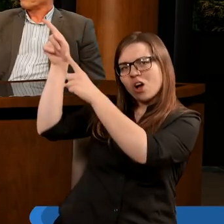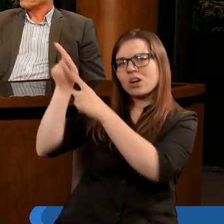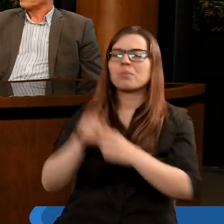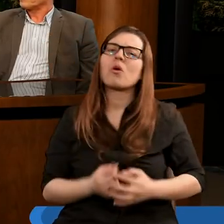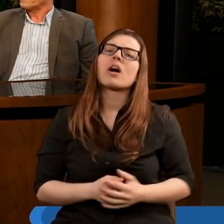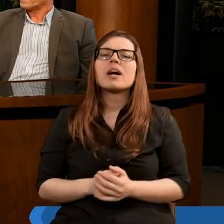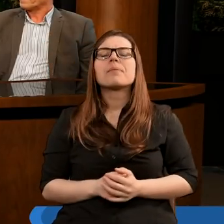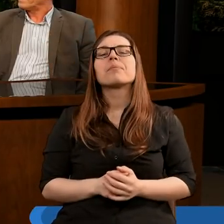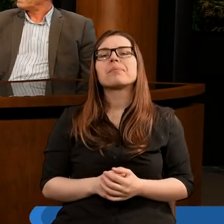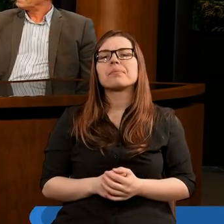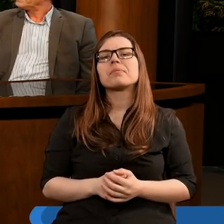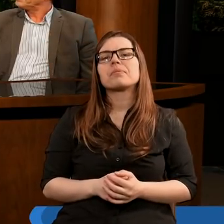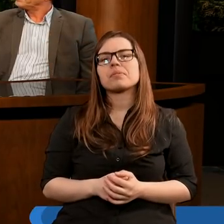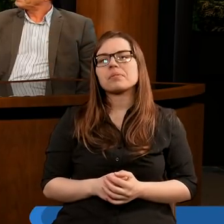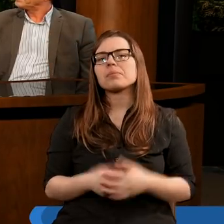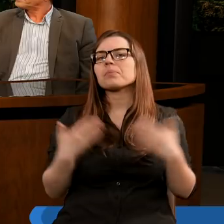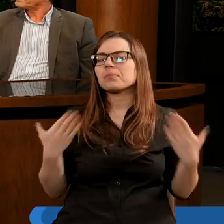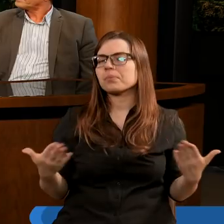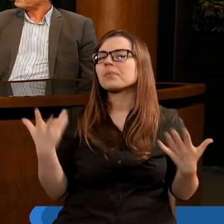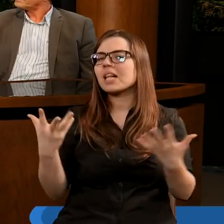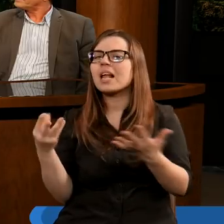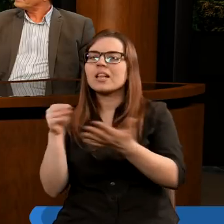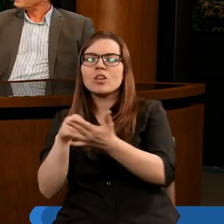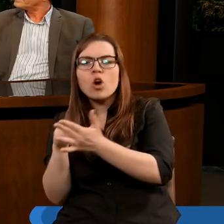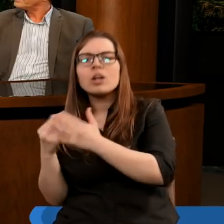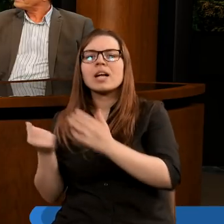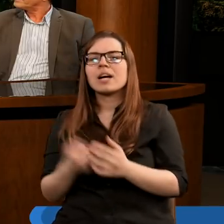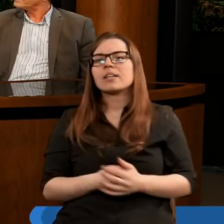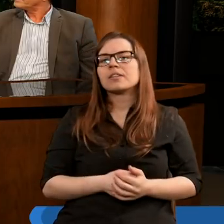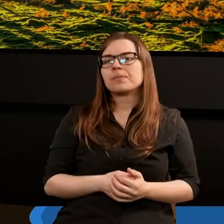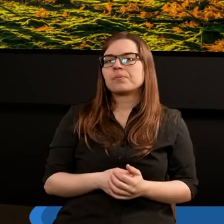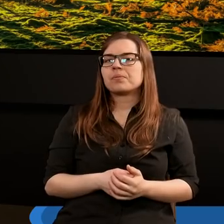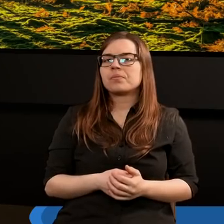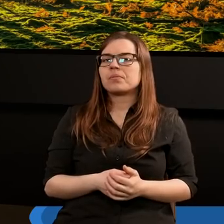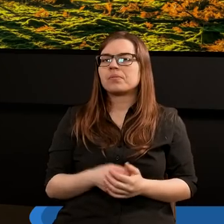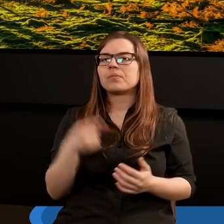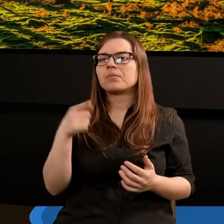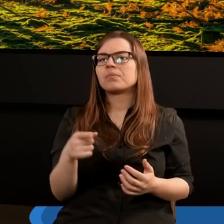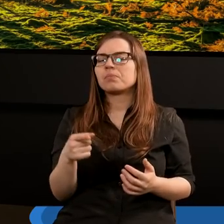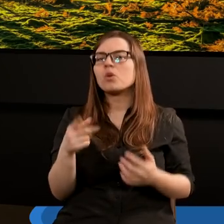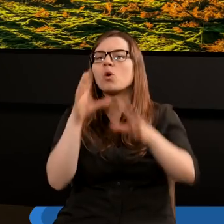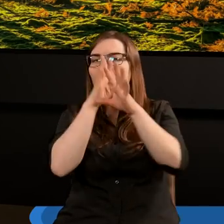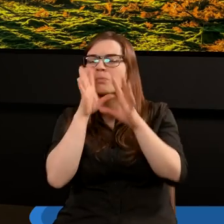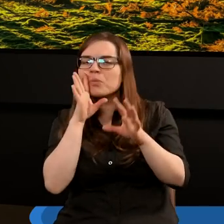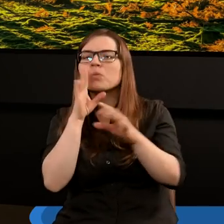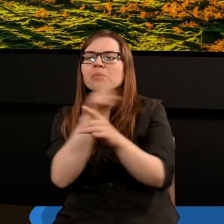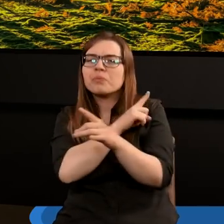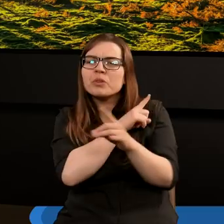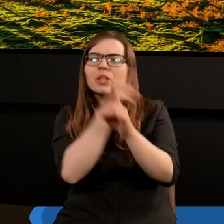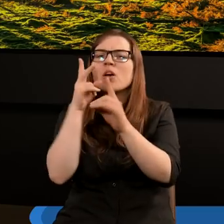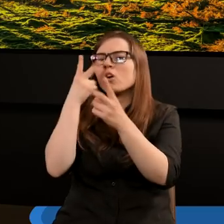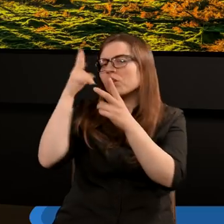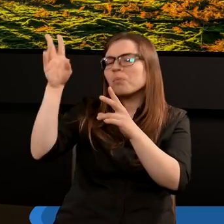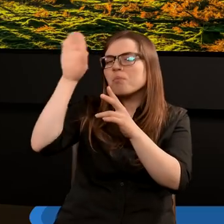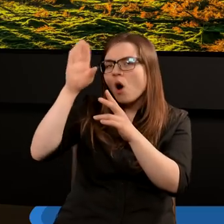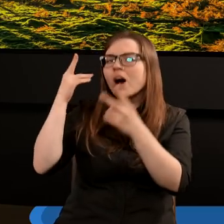Jak najbardziej to wezwanie musimy tutaj dodać, że według przekładu Piotra Zarembic uszanujcie Boga, prawda? Natomiast w